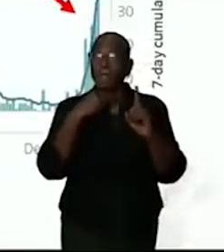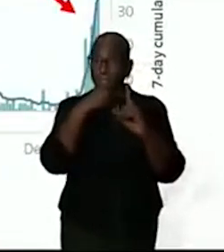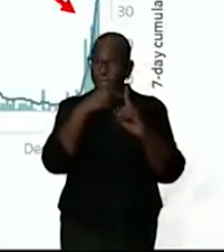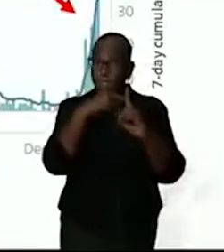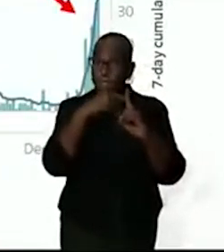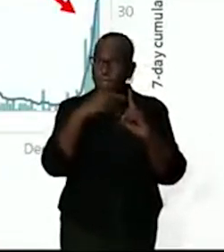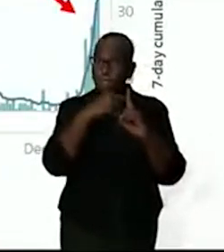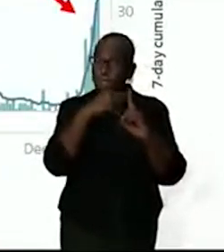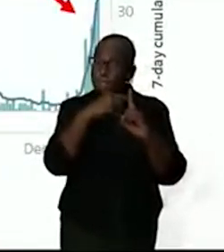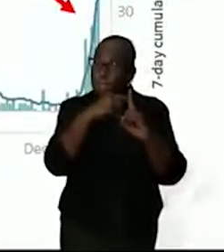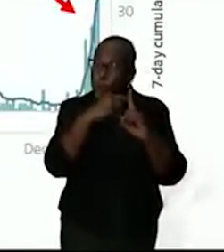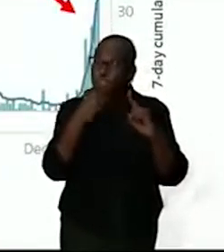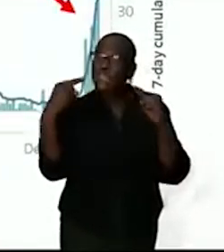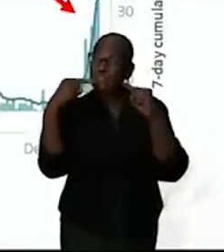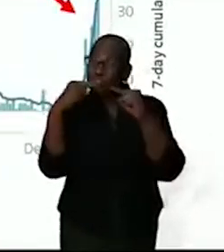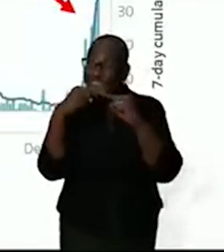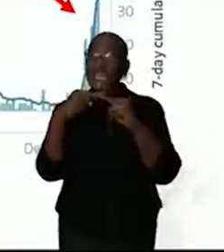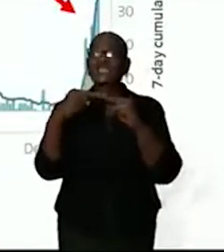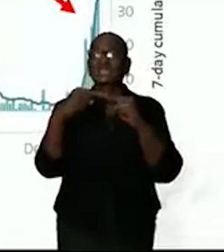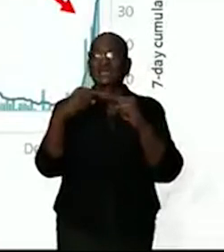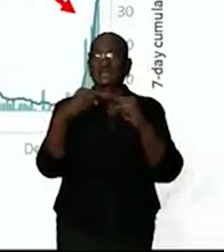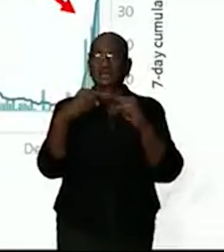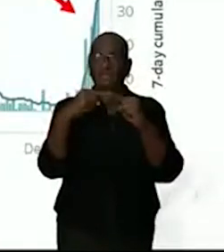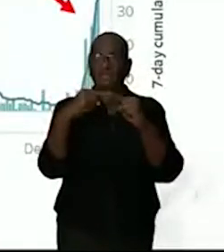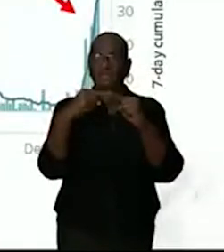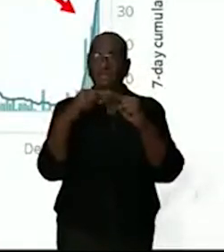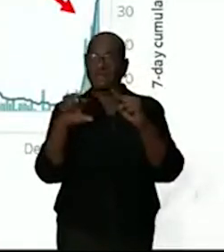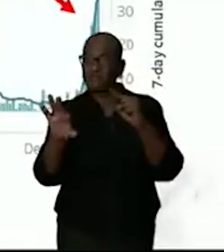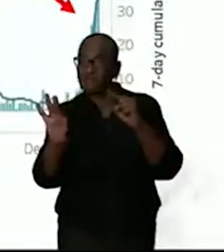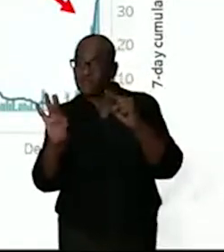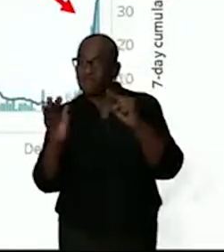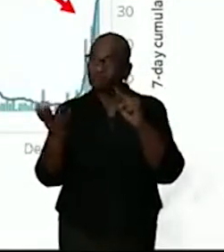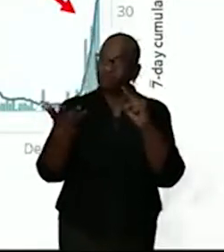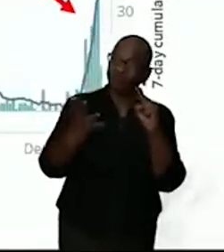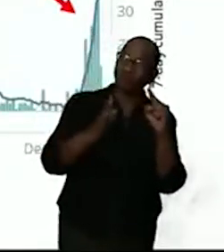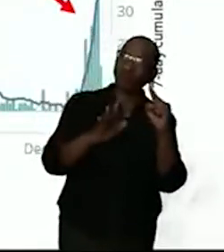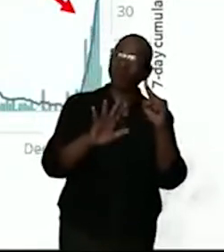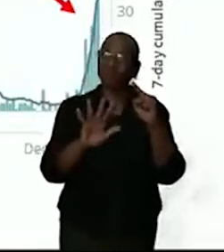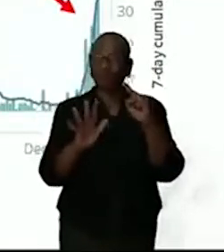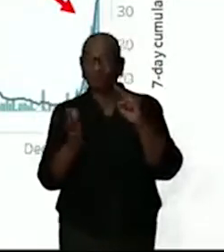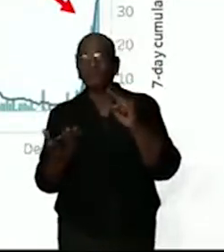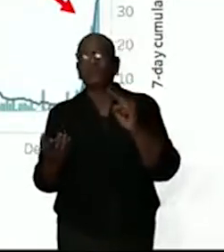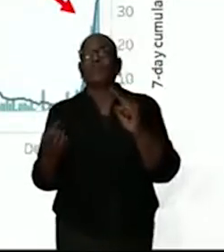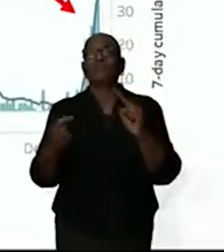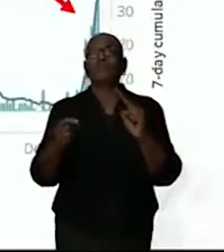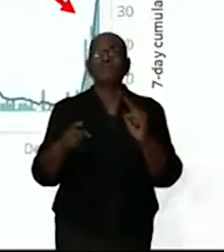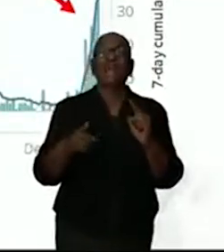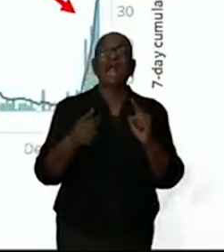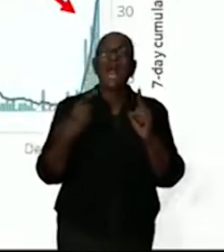testen, dat je vindt binnen het totaal aantal lab-testen.